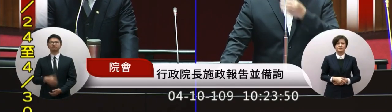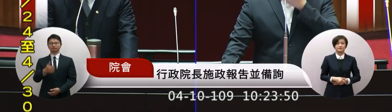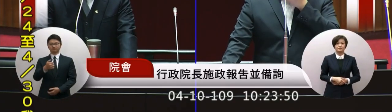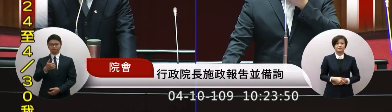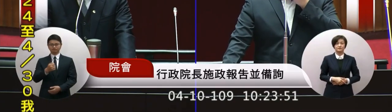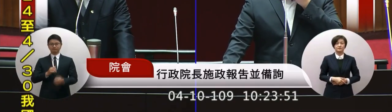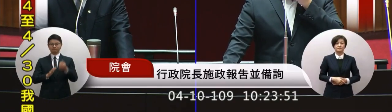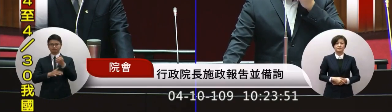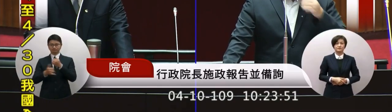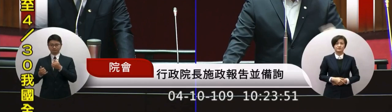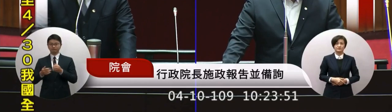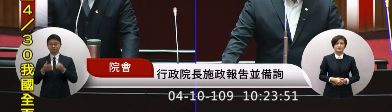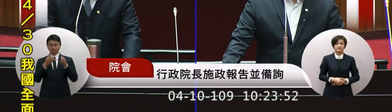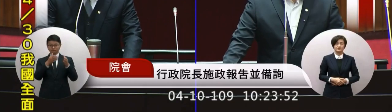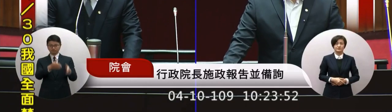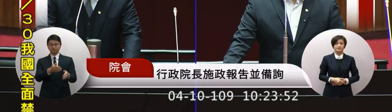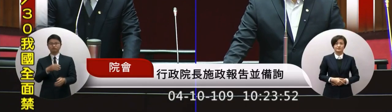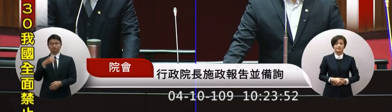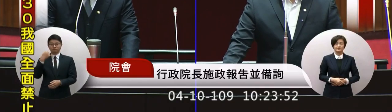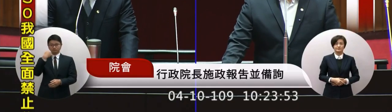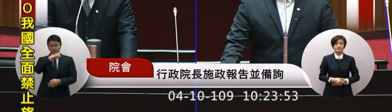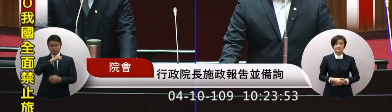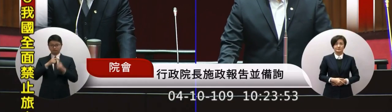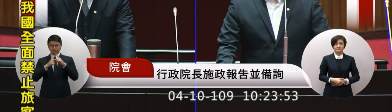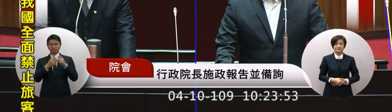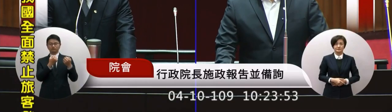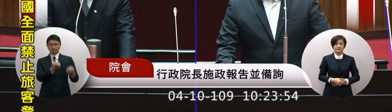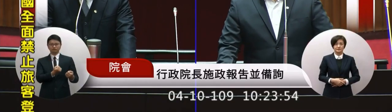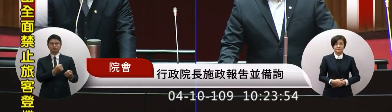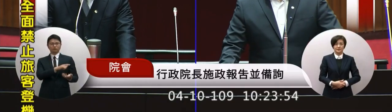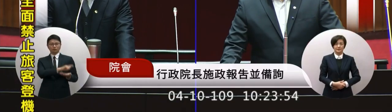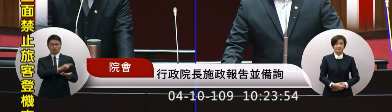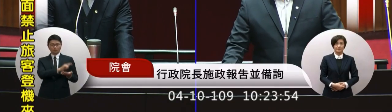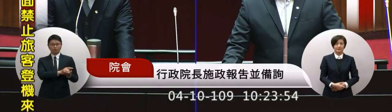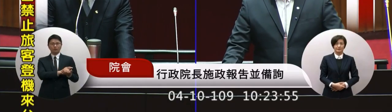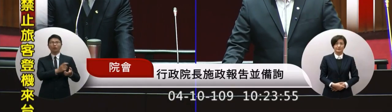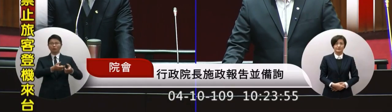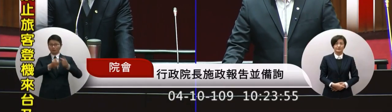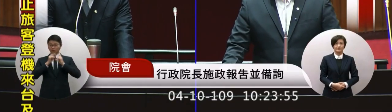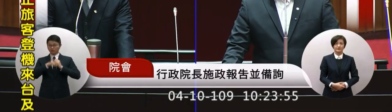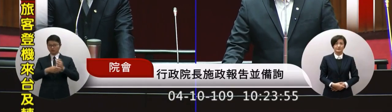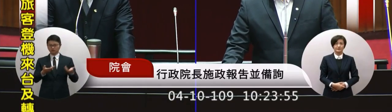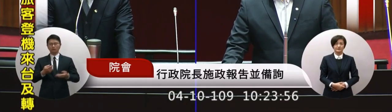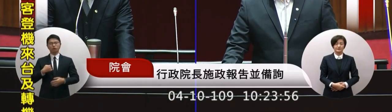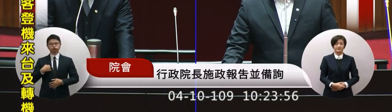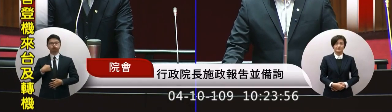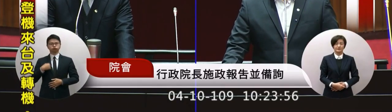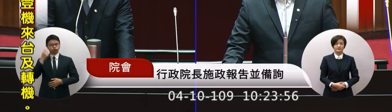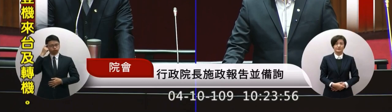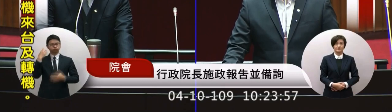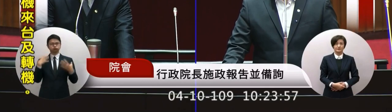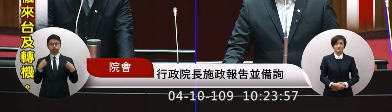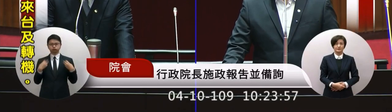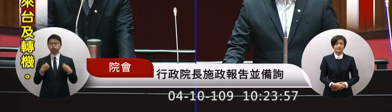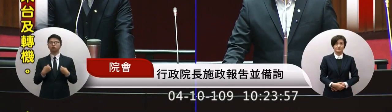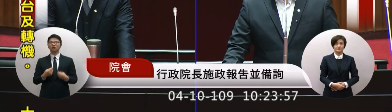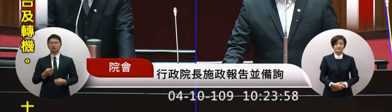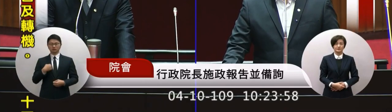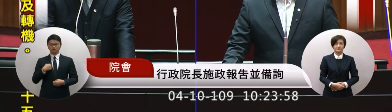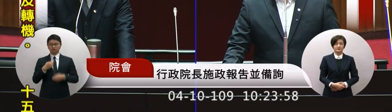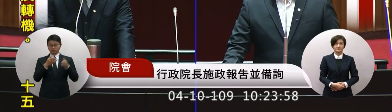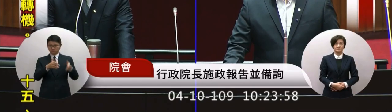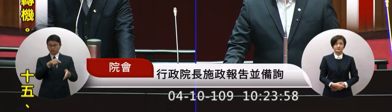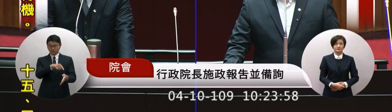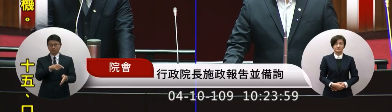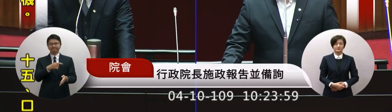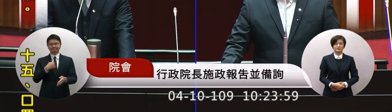委員對於國人同胞滯留武漢回台我們都同樣的態度就是我們都